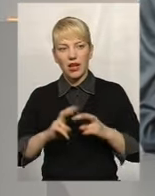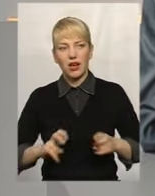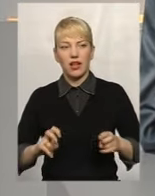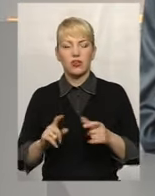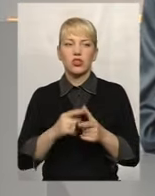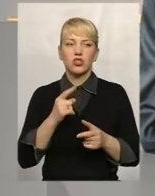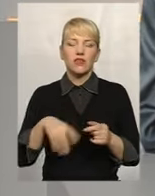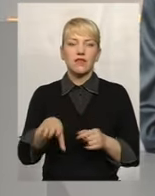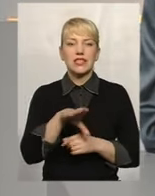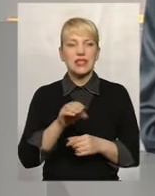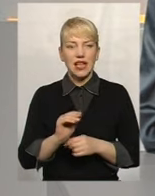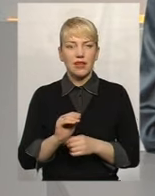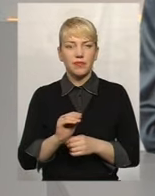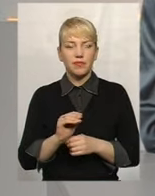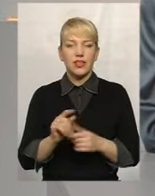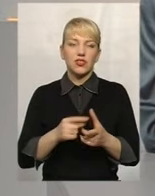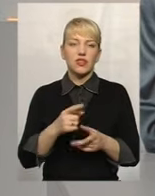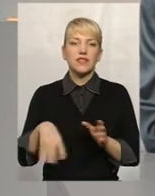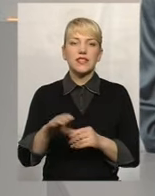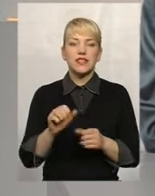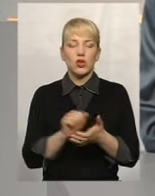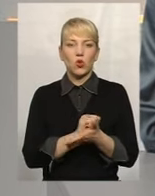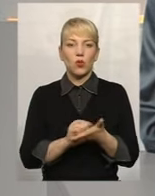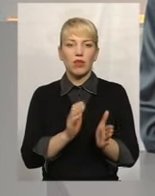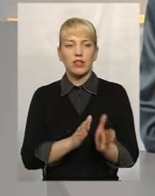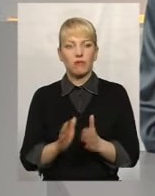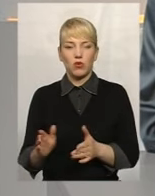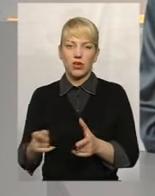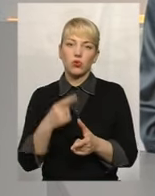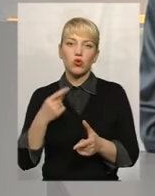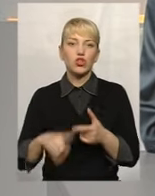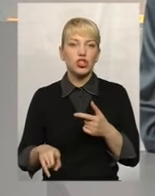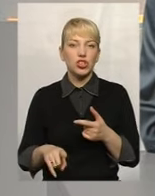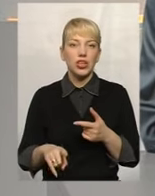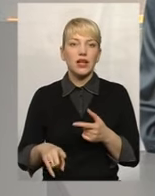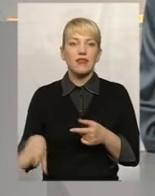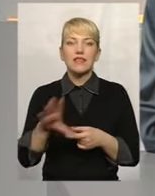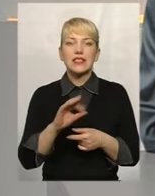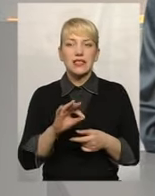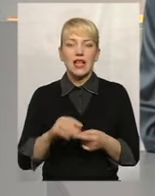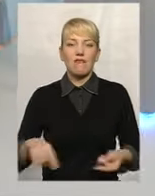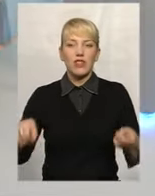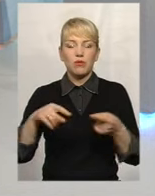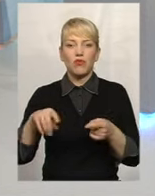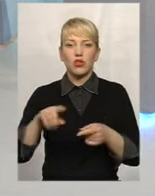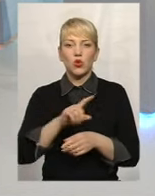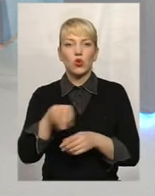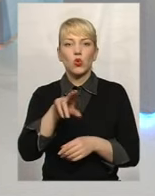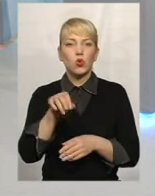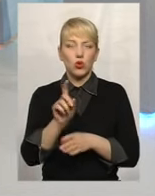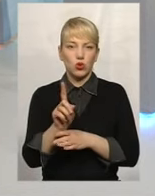чи все, чи всі документи в порядку, чи все відповідно до норм